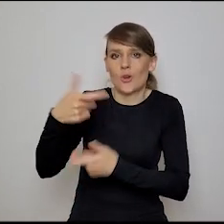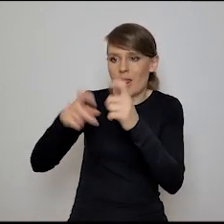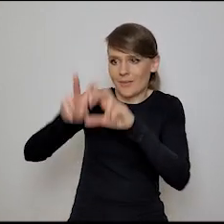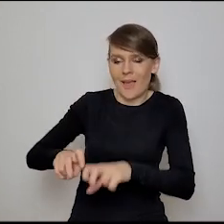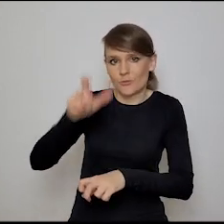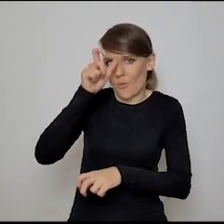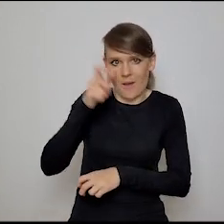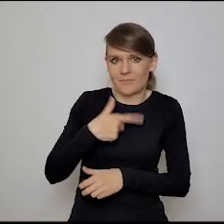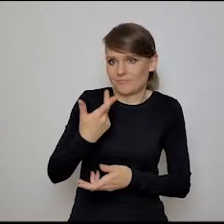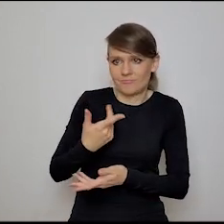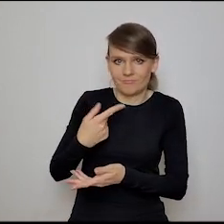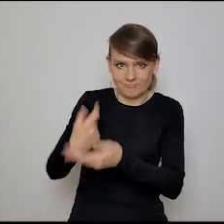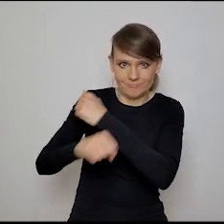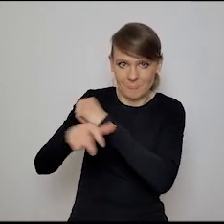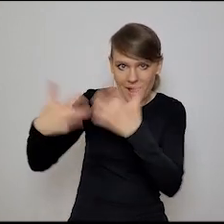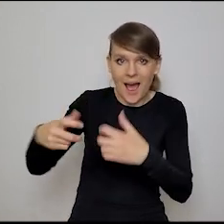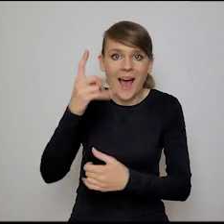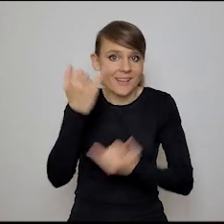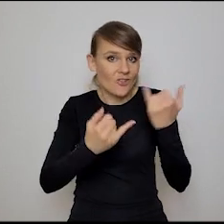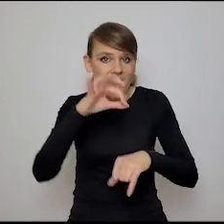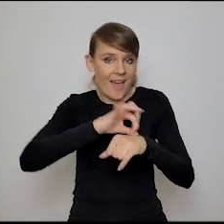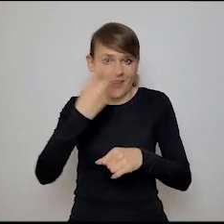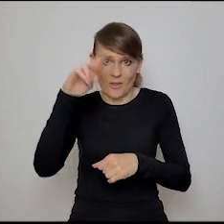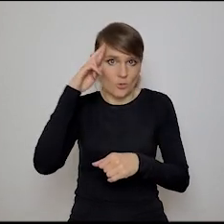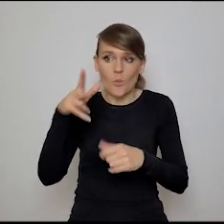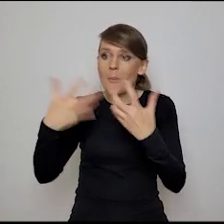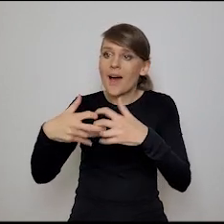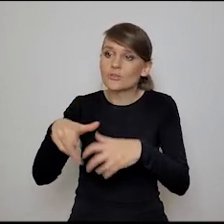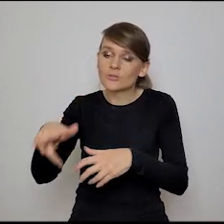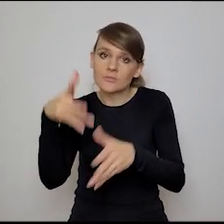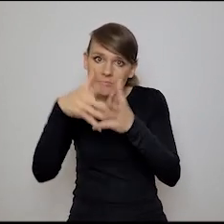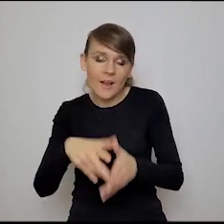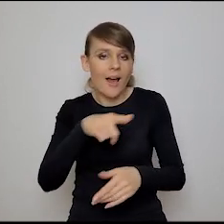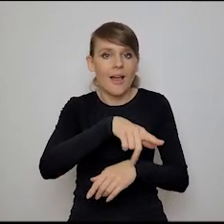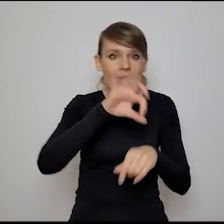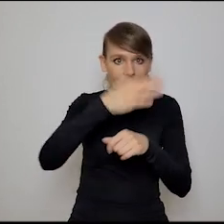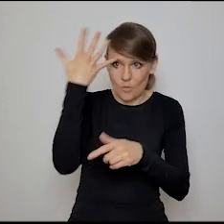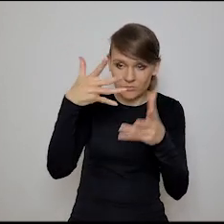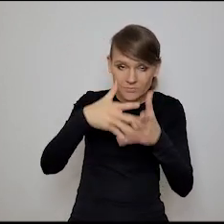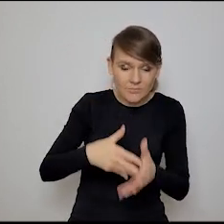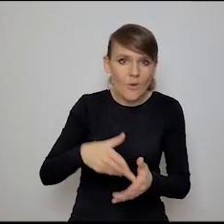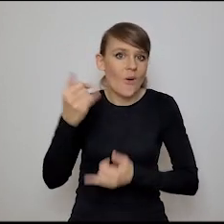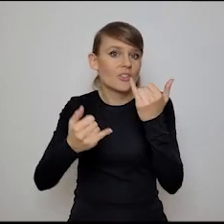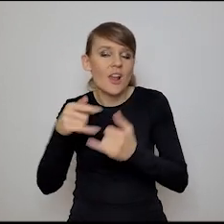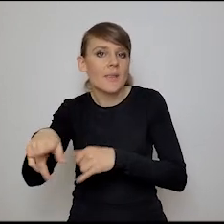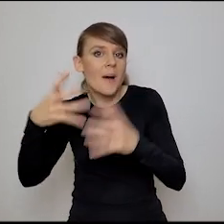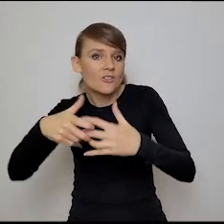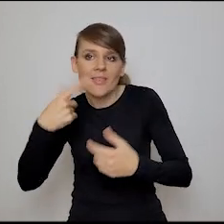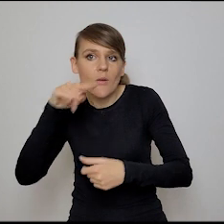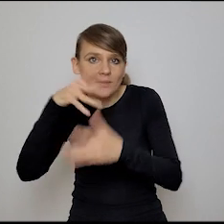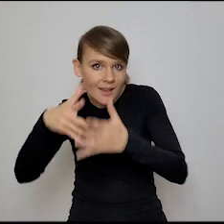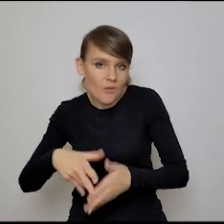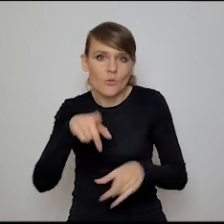być może lekarz, który nie potrafi zdiagnozować tego, co maszyna, nie będzie potrafił tym bardziej zdiagnozować tego, co maszyna nie potrafi. Nie?